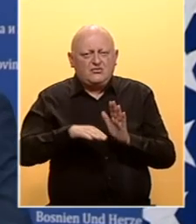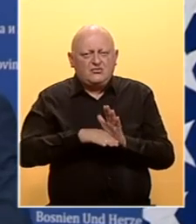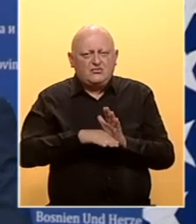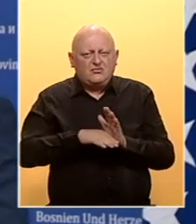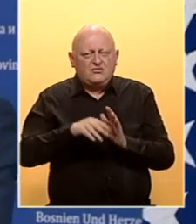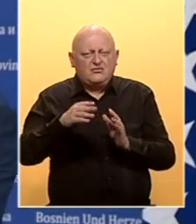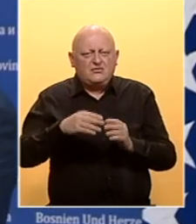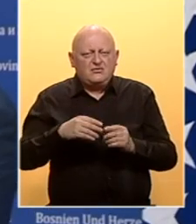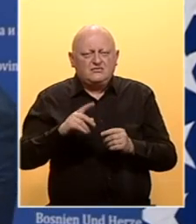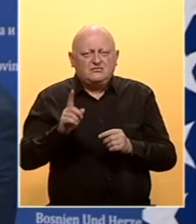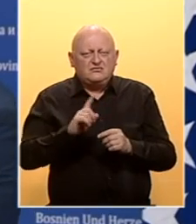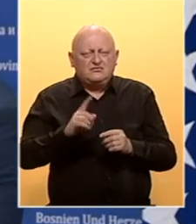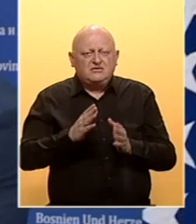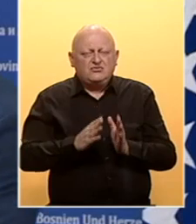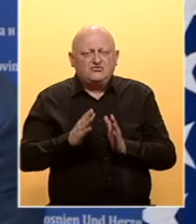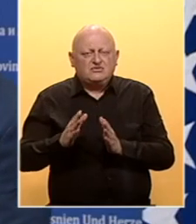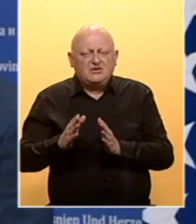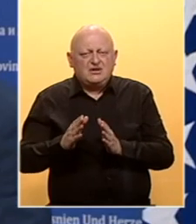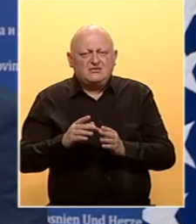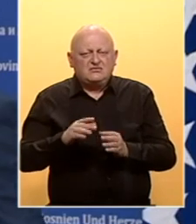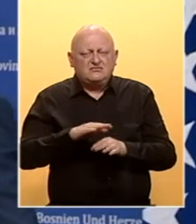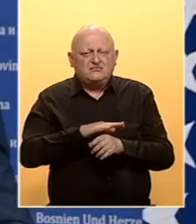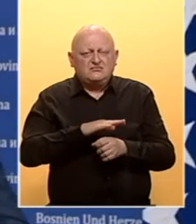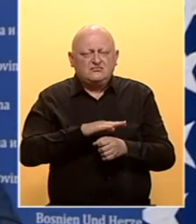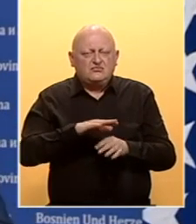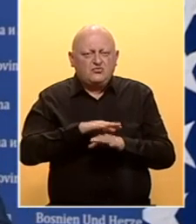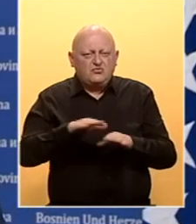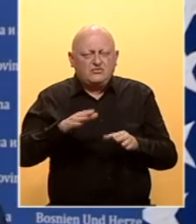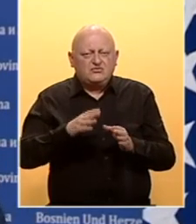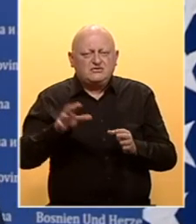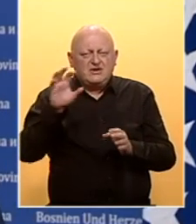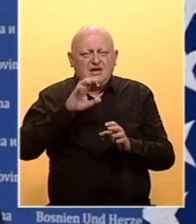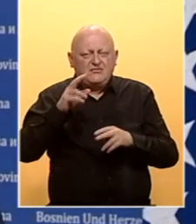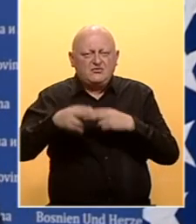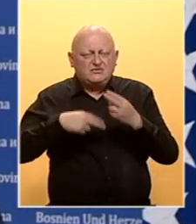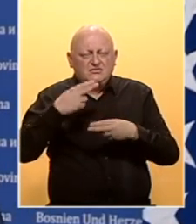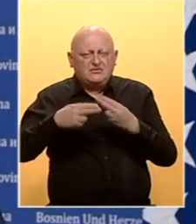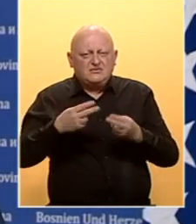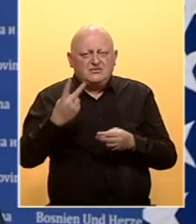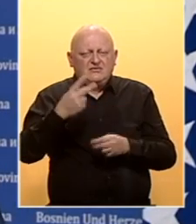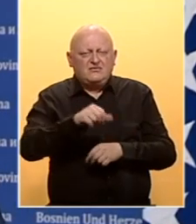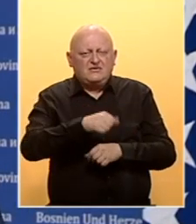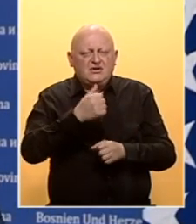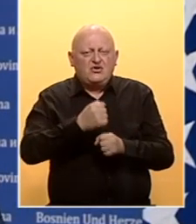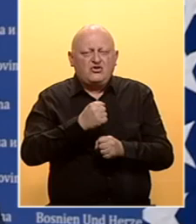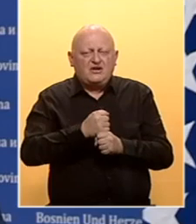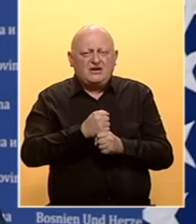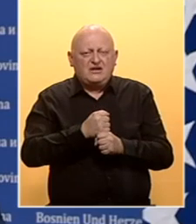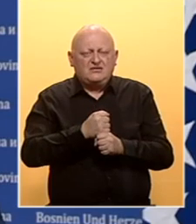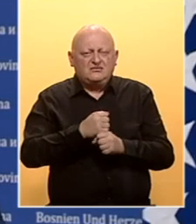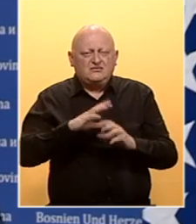predlaženo strane DF-a nije u skladu, u potpunosti u skladu s onim što je Evropska komisija više od dvije godine radila